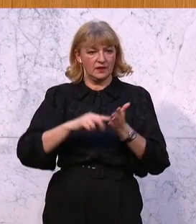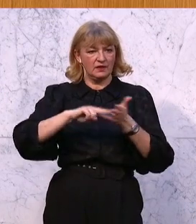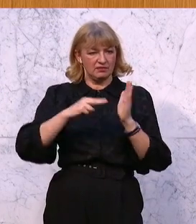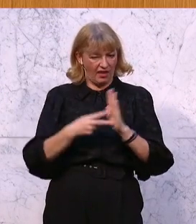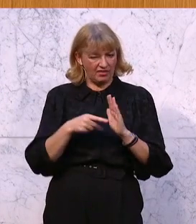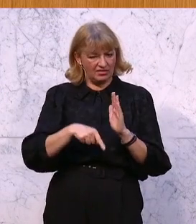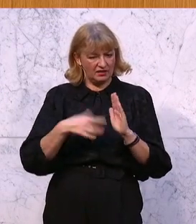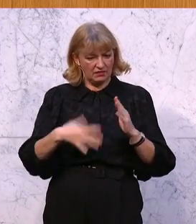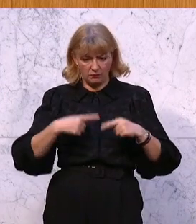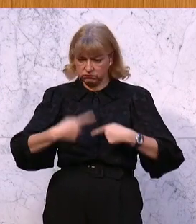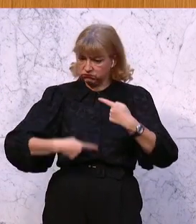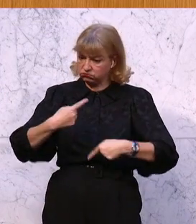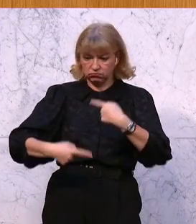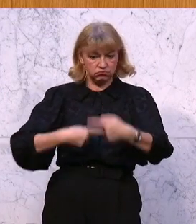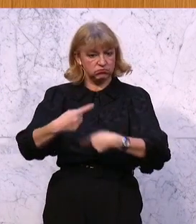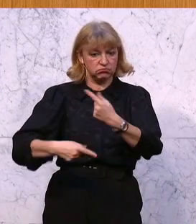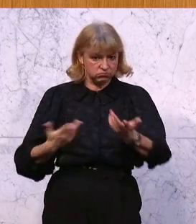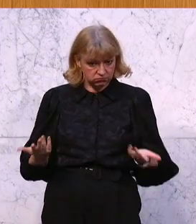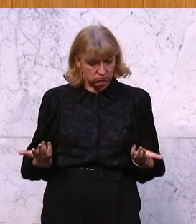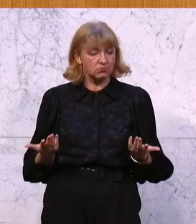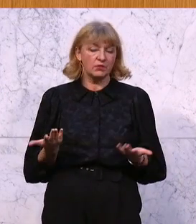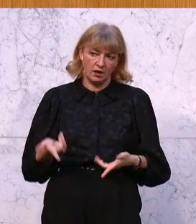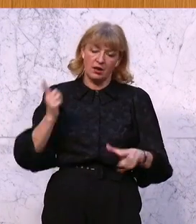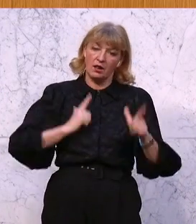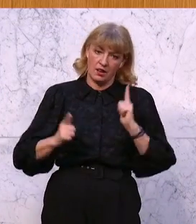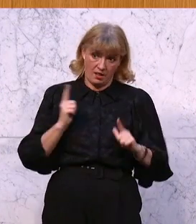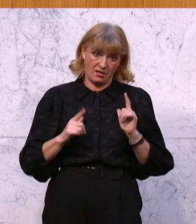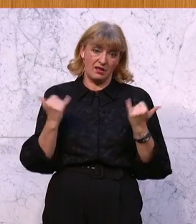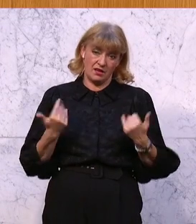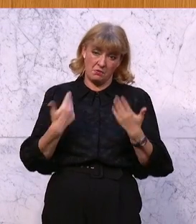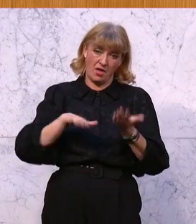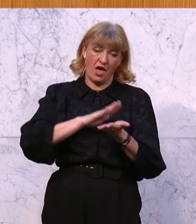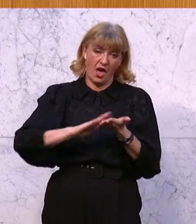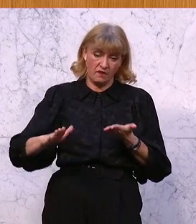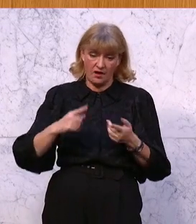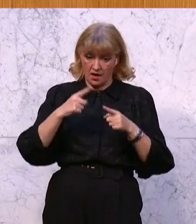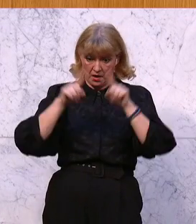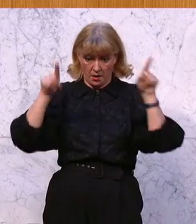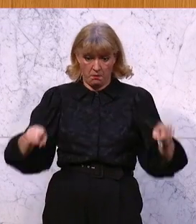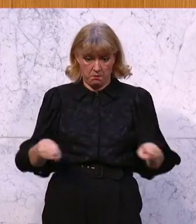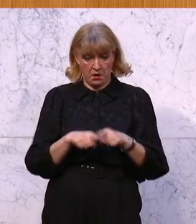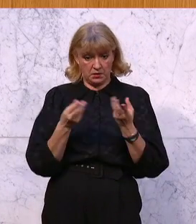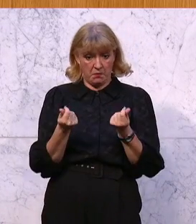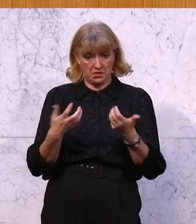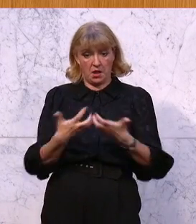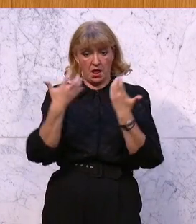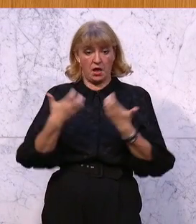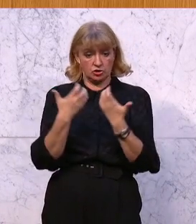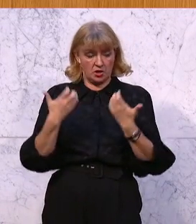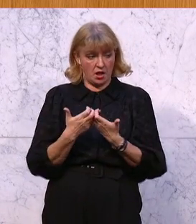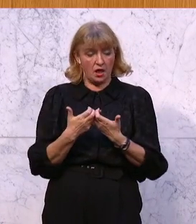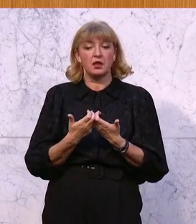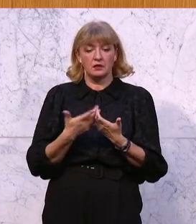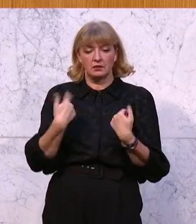Weiterentwicklung wird und wurde es leider immer einfacher, solch Bildmaterial herzustellen und noch